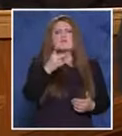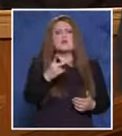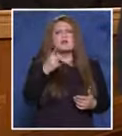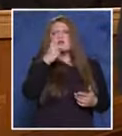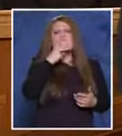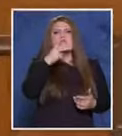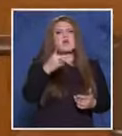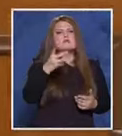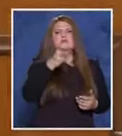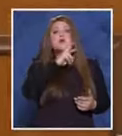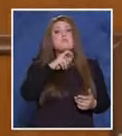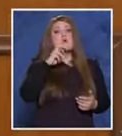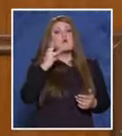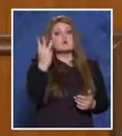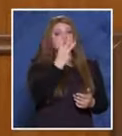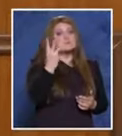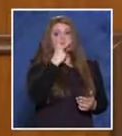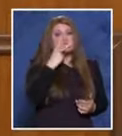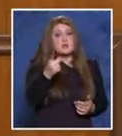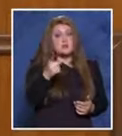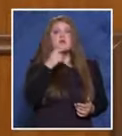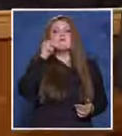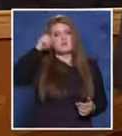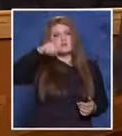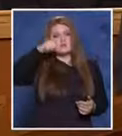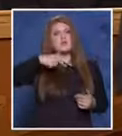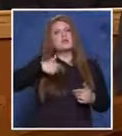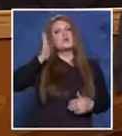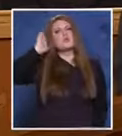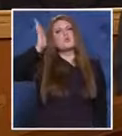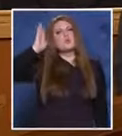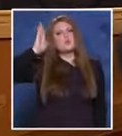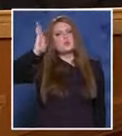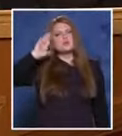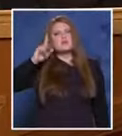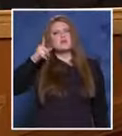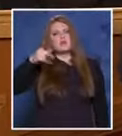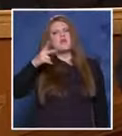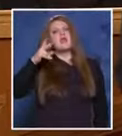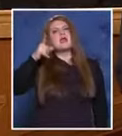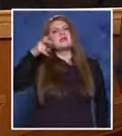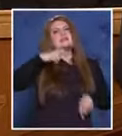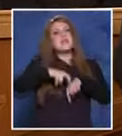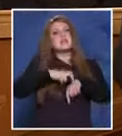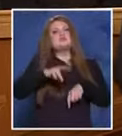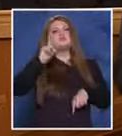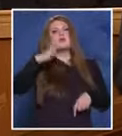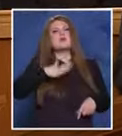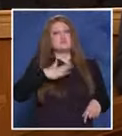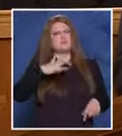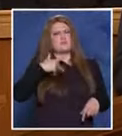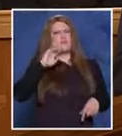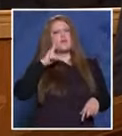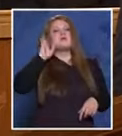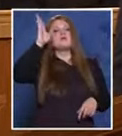Видяхте ли ги тези полица? Видяхме ги. Ние отиваме с Денчо и брат ми, отиваме да смелим там другата